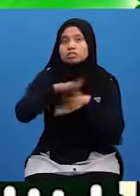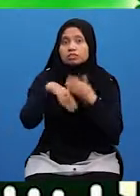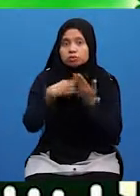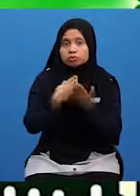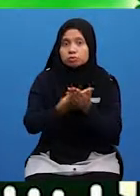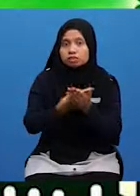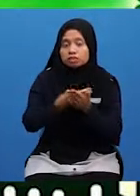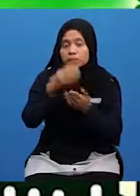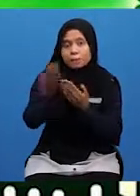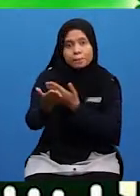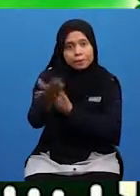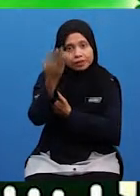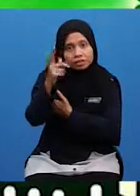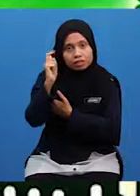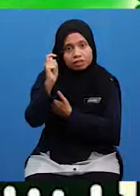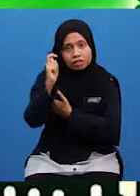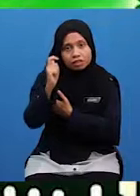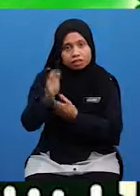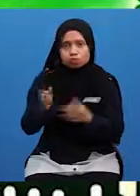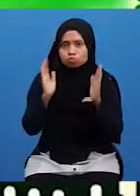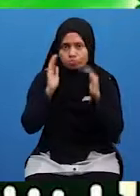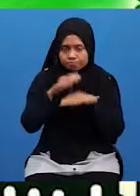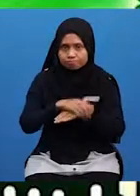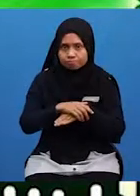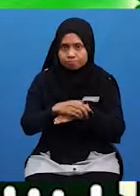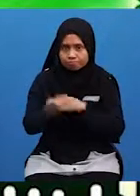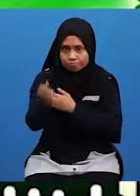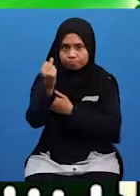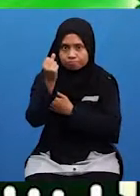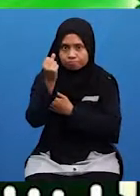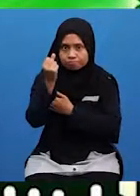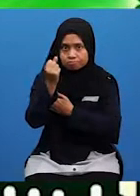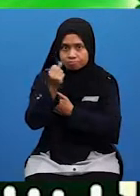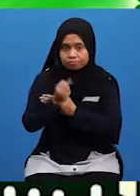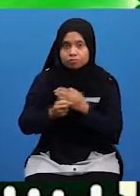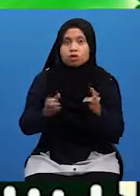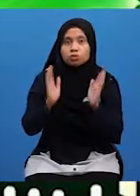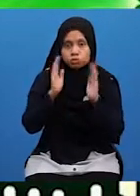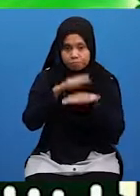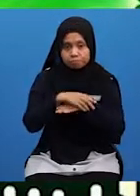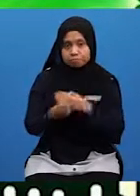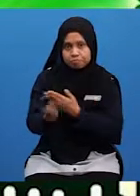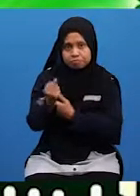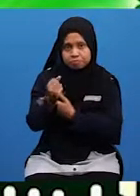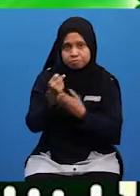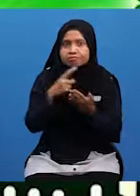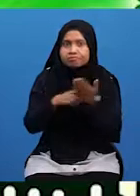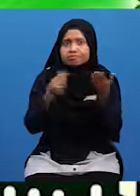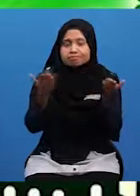pagi tadi murid-murid solat tak? Solat subuh tak? Apa?